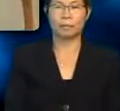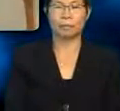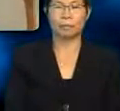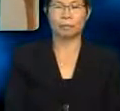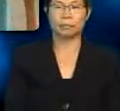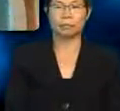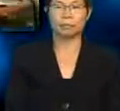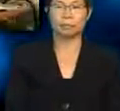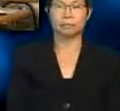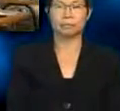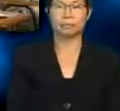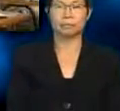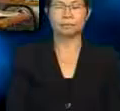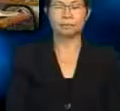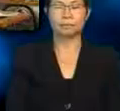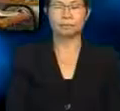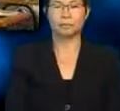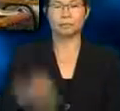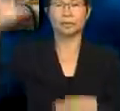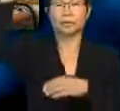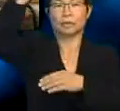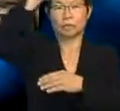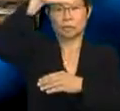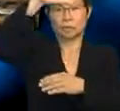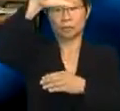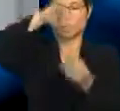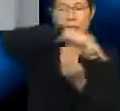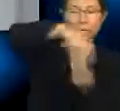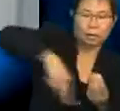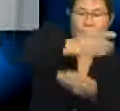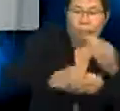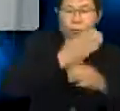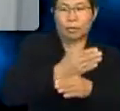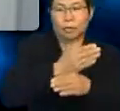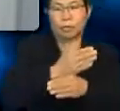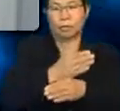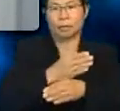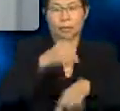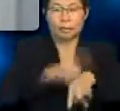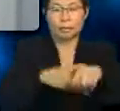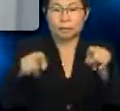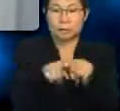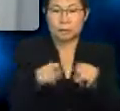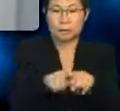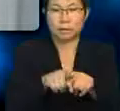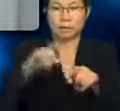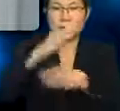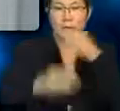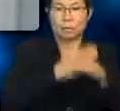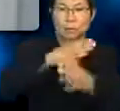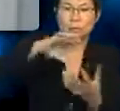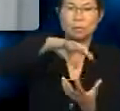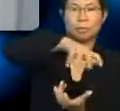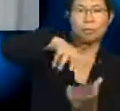Ya, pria! Bulan berputar mengelilingi bumi. Dalam masa yang sama, bumi berputar